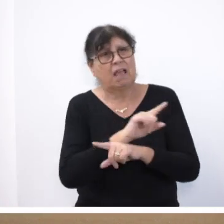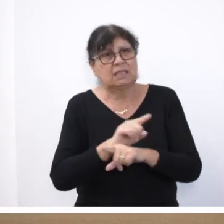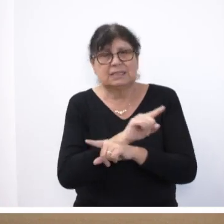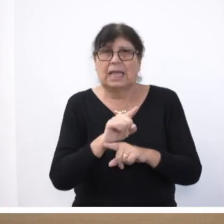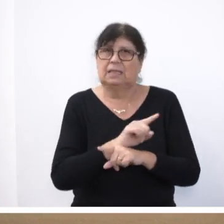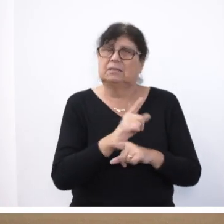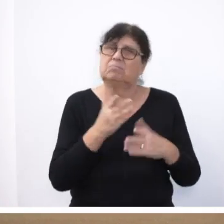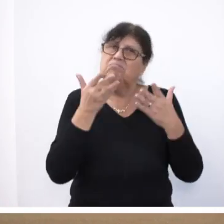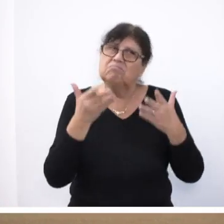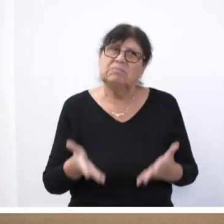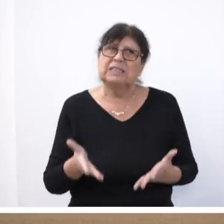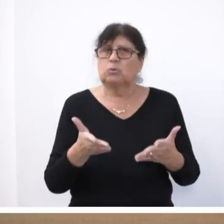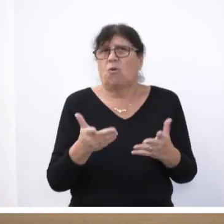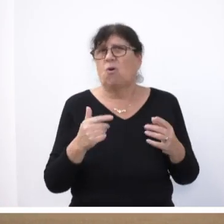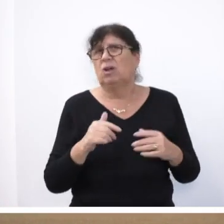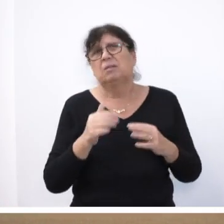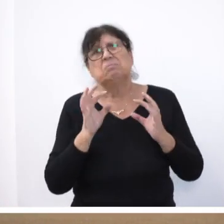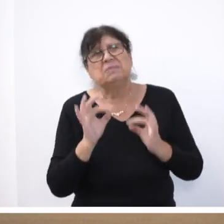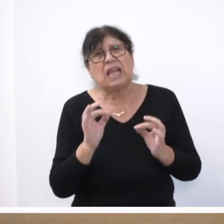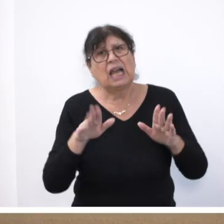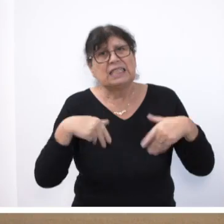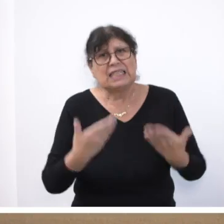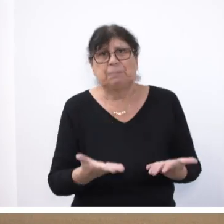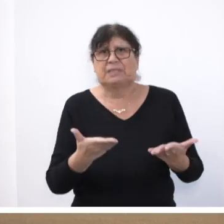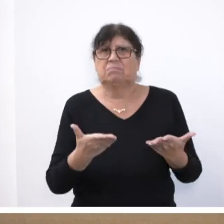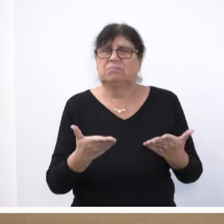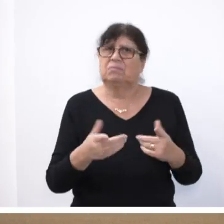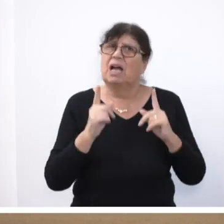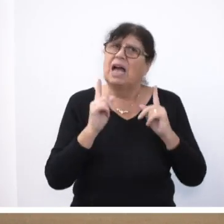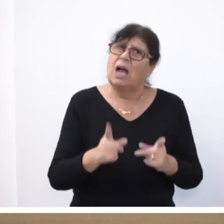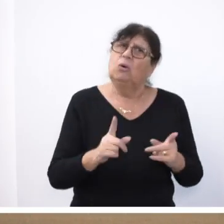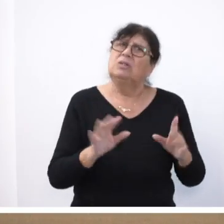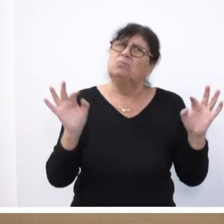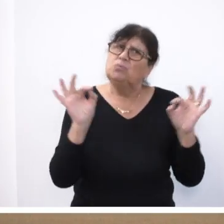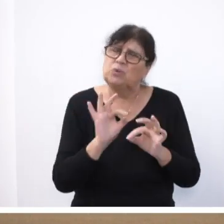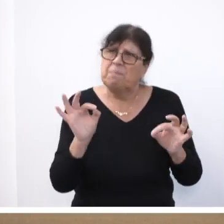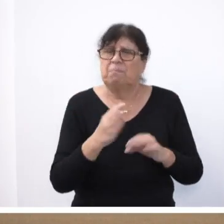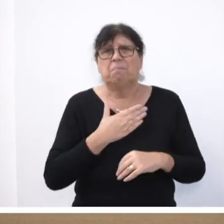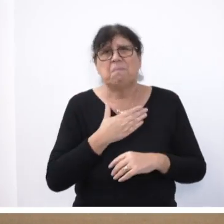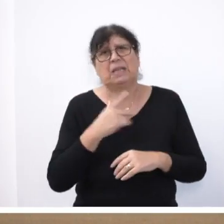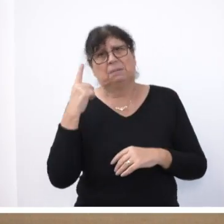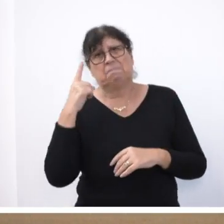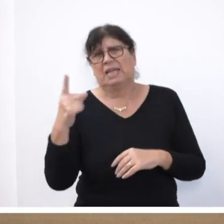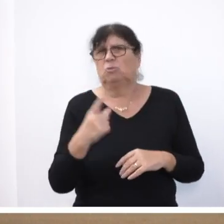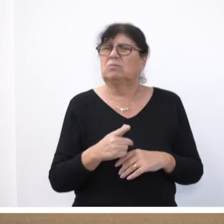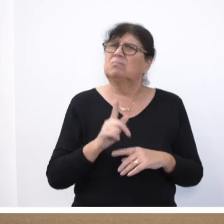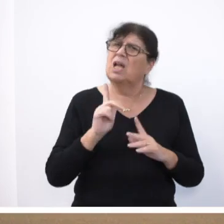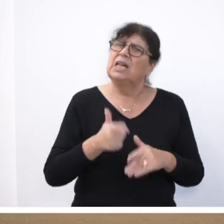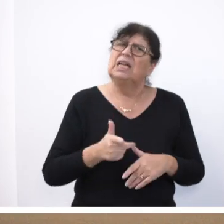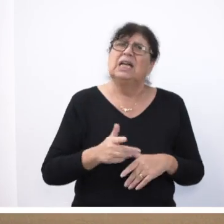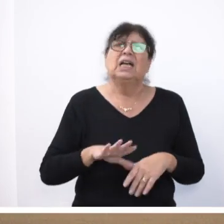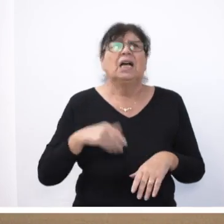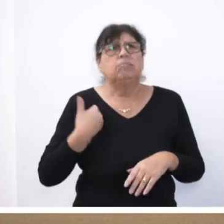solche Dinge gibt. Und es ist auch müßig, meiner Ansicht nach, es ist müßig,